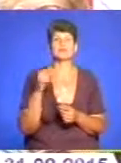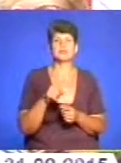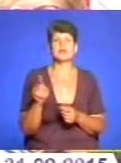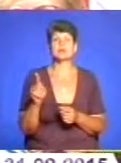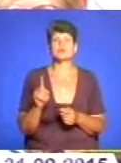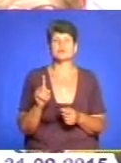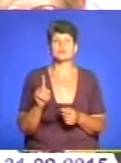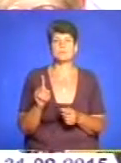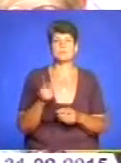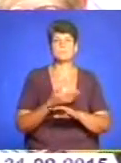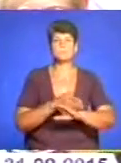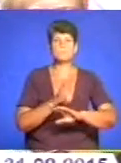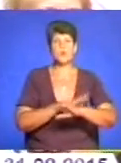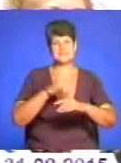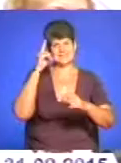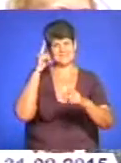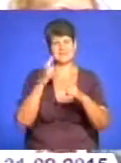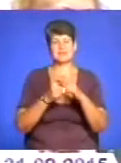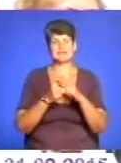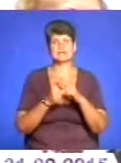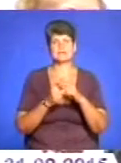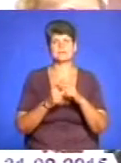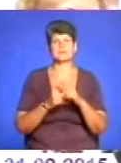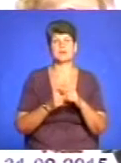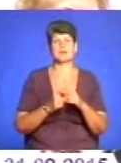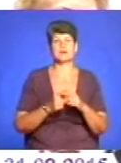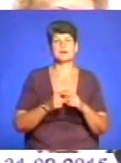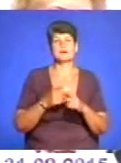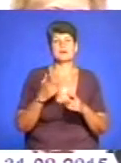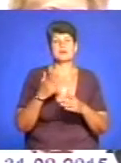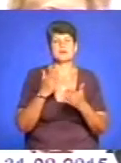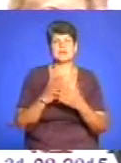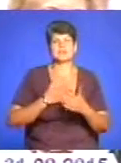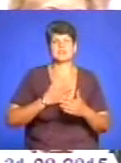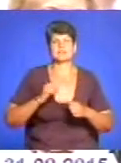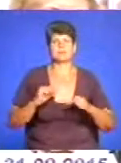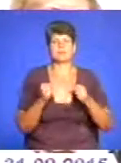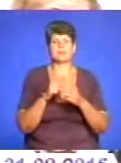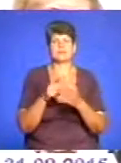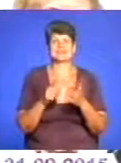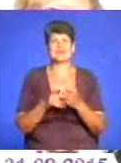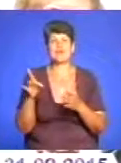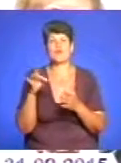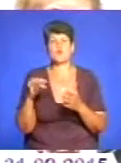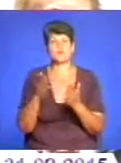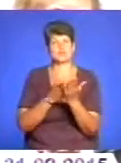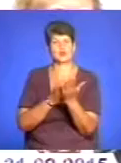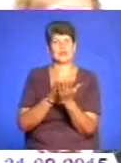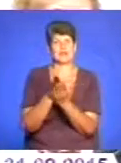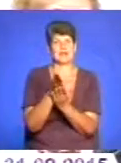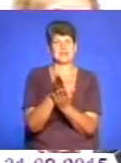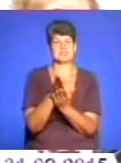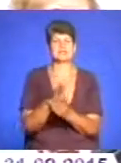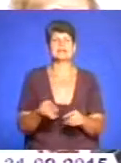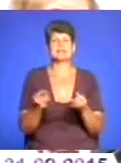польські брати, брати-поляки є нашими друзями в питаннях європейської інтеграції. Для